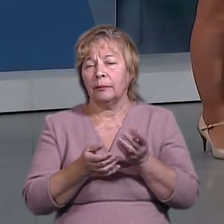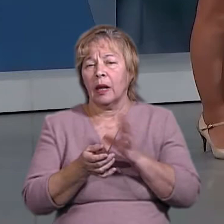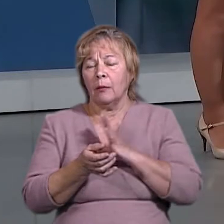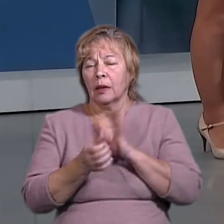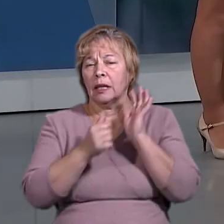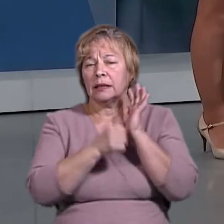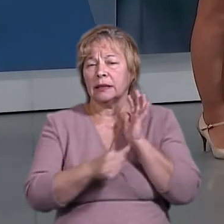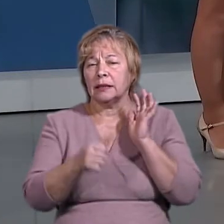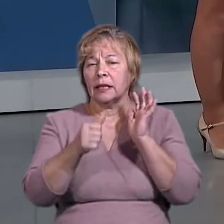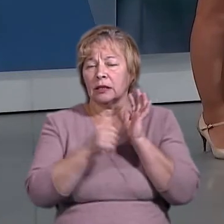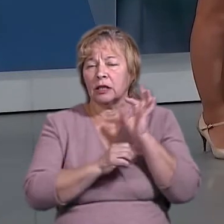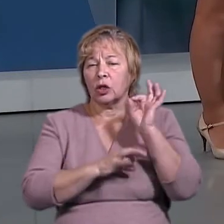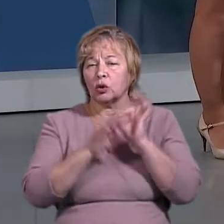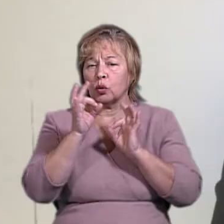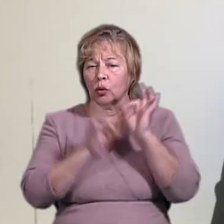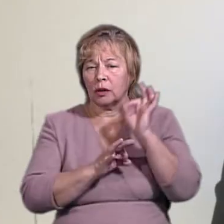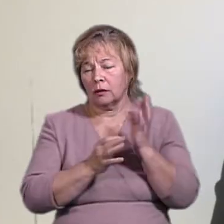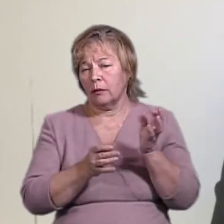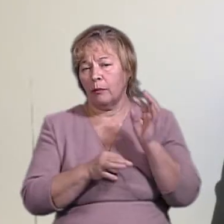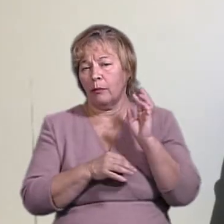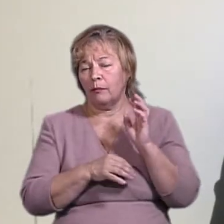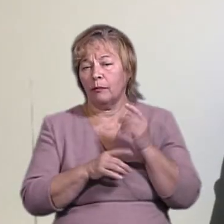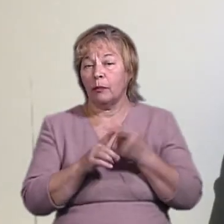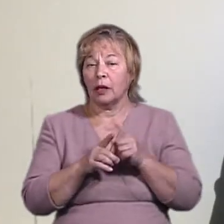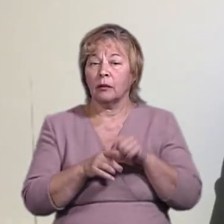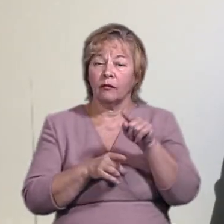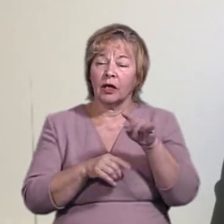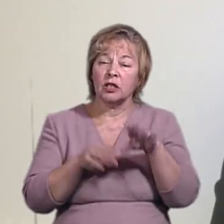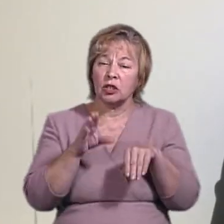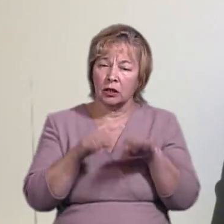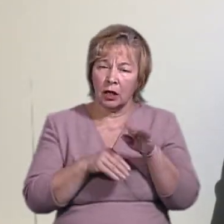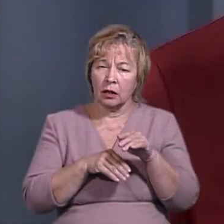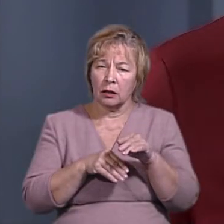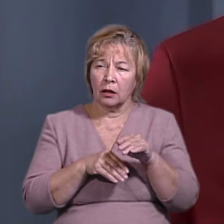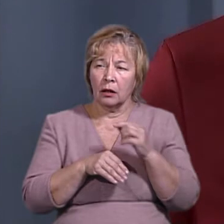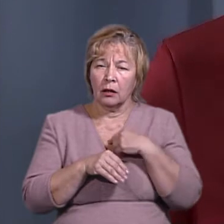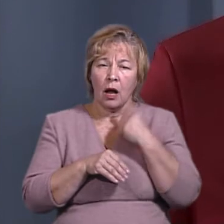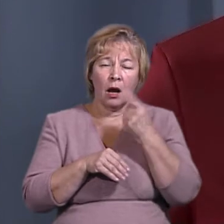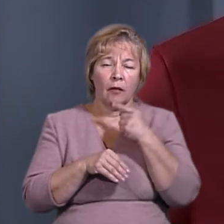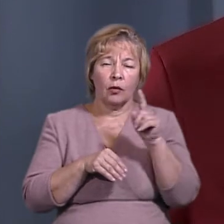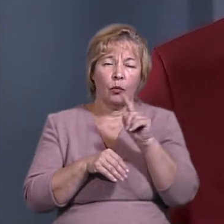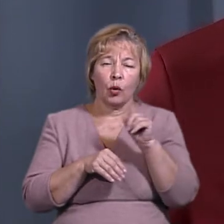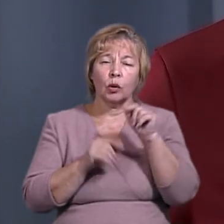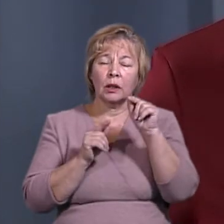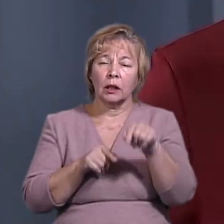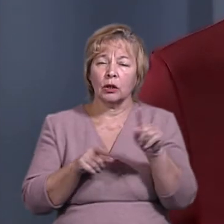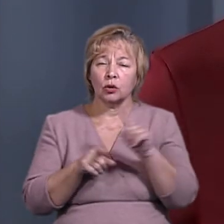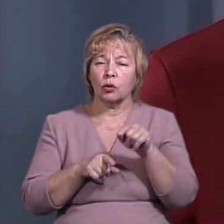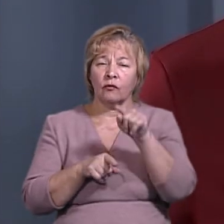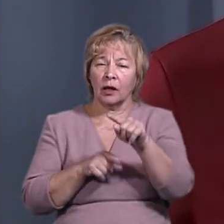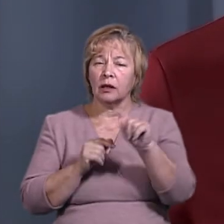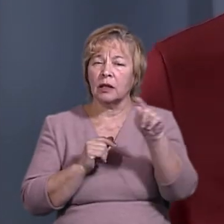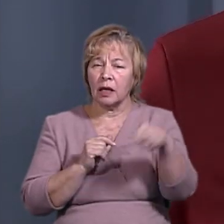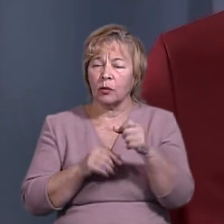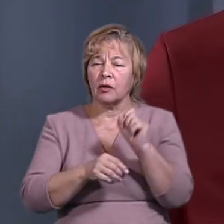66%. Про що йдеться? Ви вважаєте, я говорю про те, що ви вимагаєте